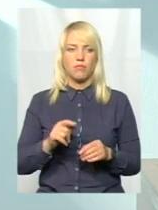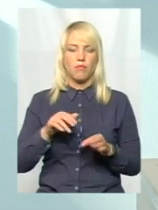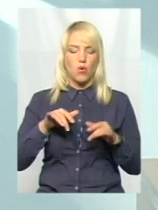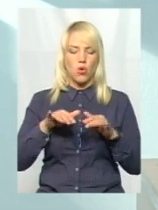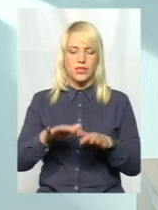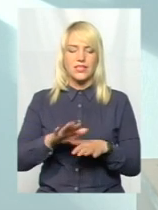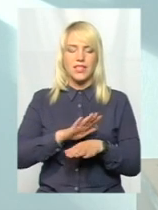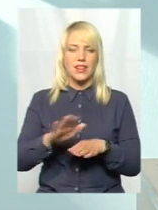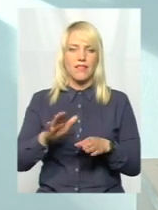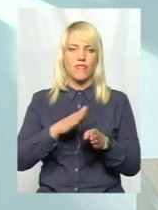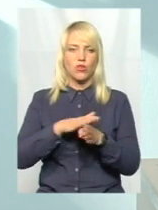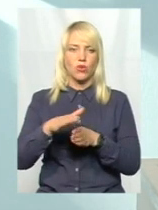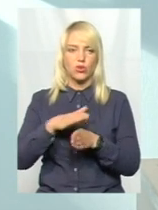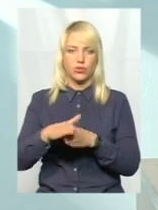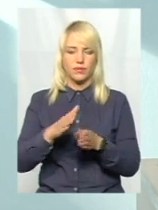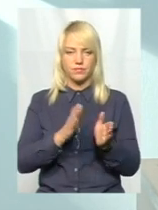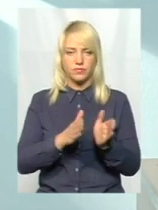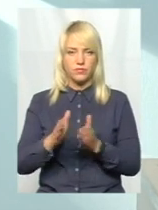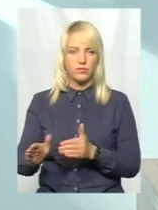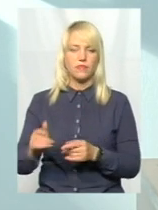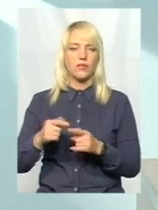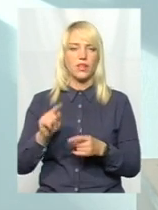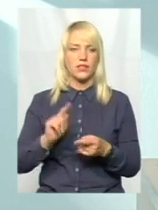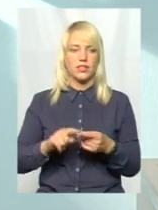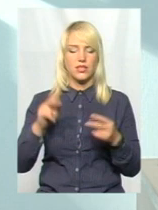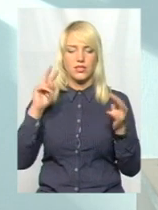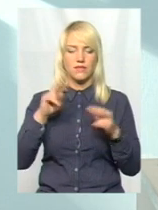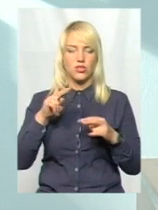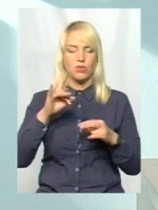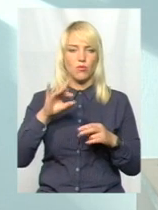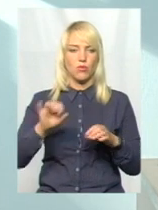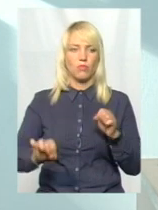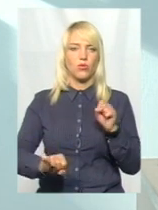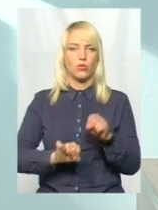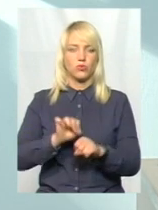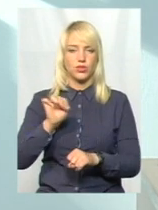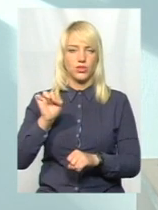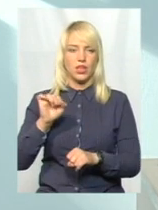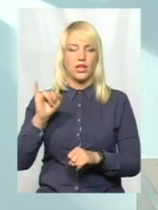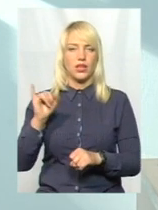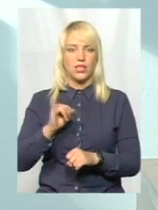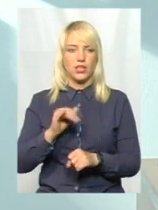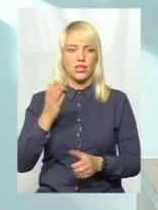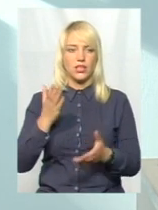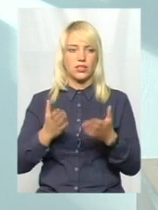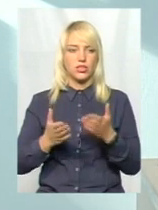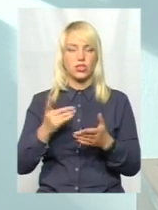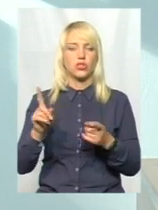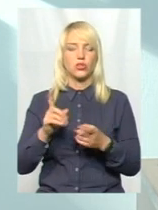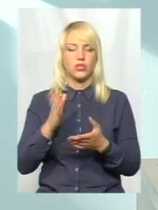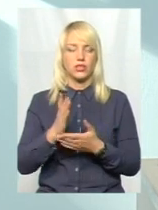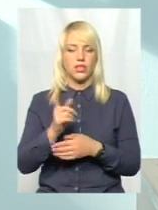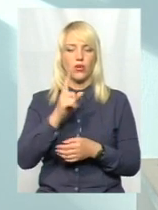виробництва, що теж свідчить про, скажімо, сильні порушення. І отже, що стало причиною,